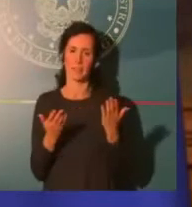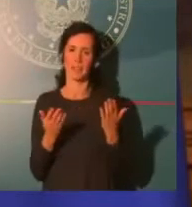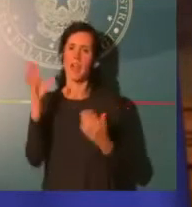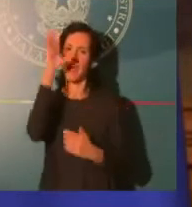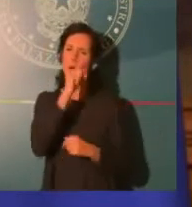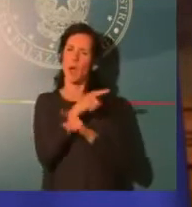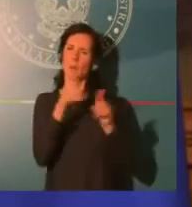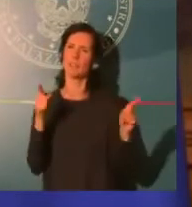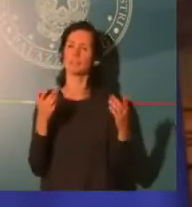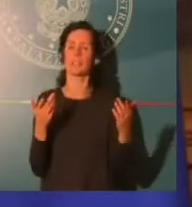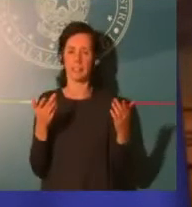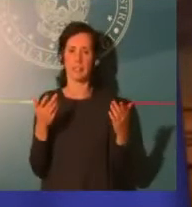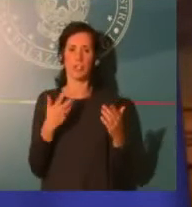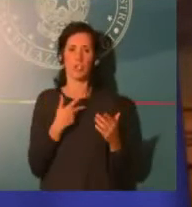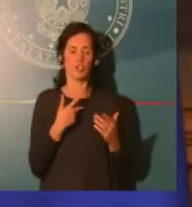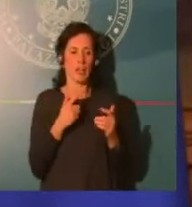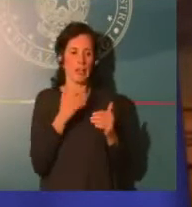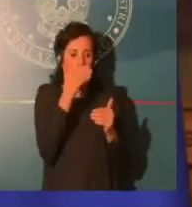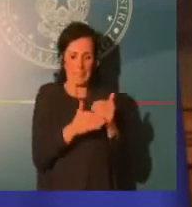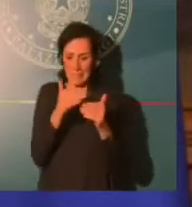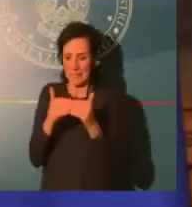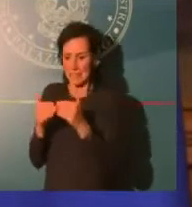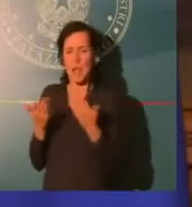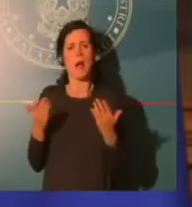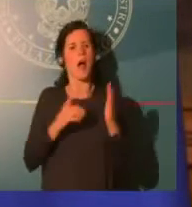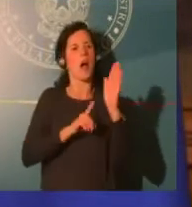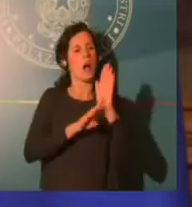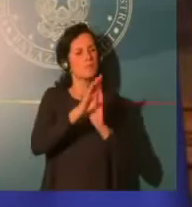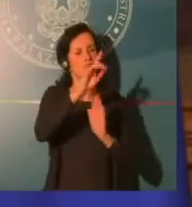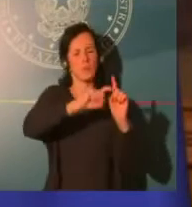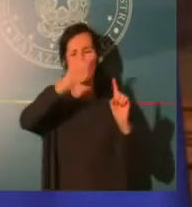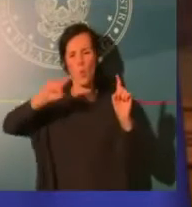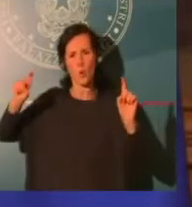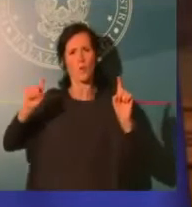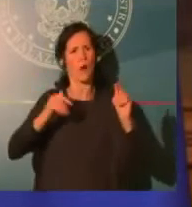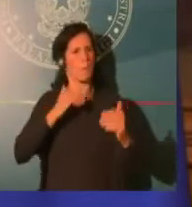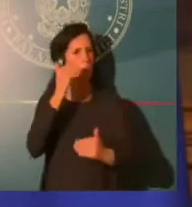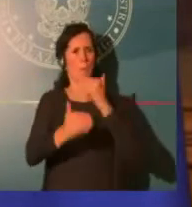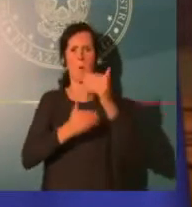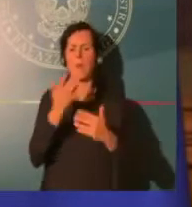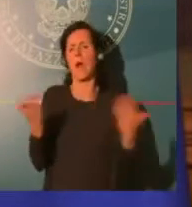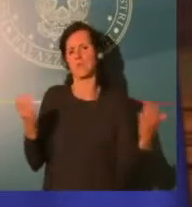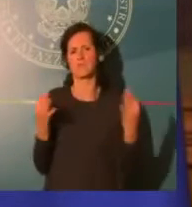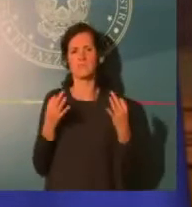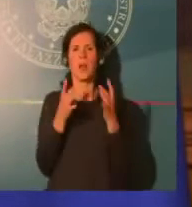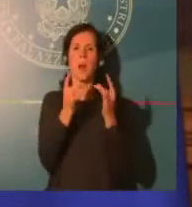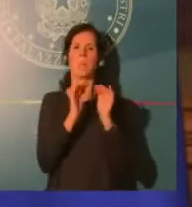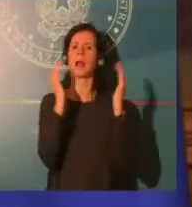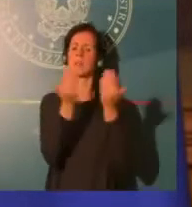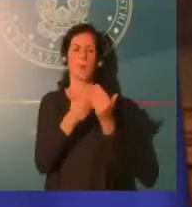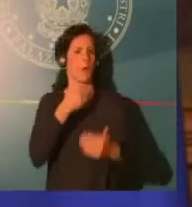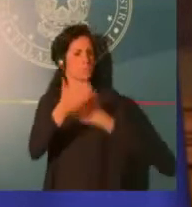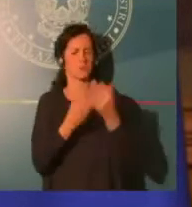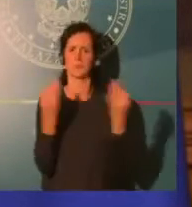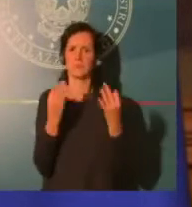la pandemia e vediamo come succede. Cioè, bisogna anche elaborare proposte alternative e portarle al tavolo. Quella sera, alla